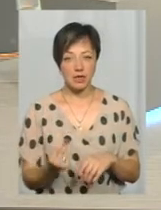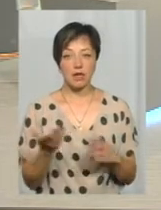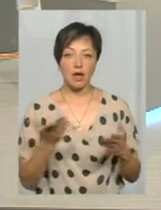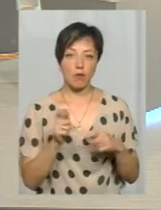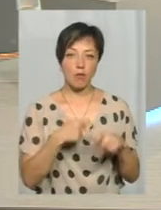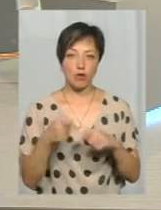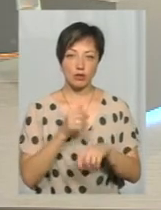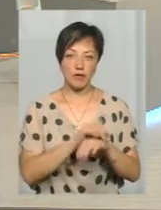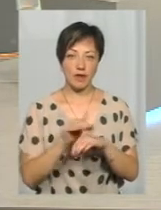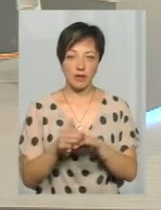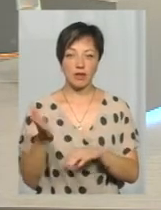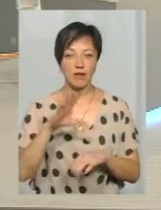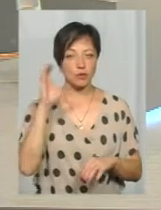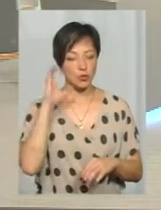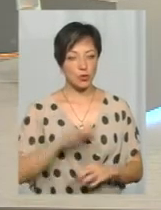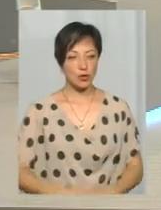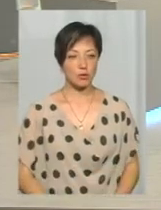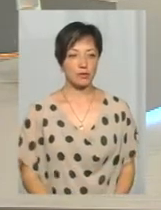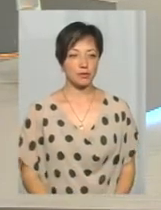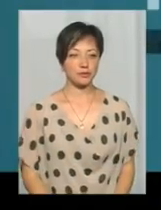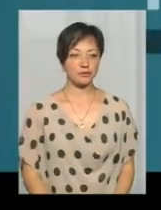які порушення виявили. Давайте послухаємо.